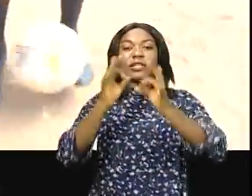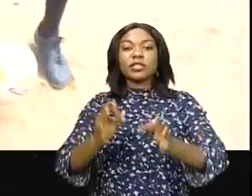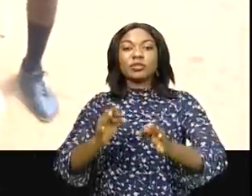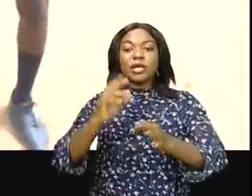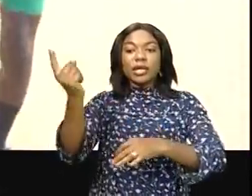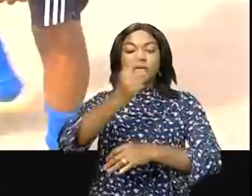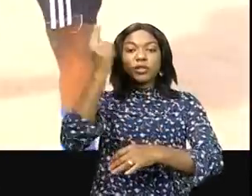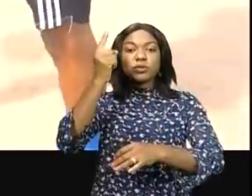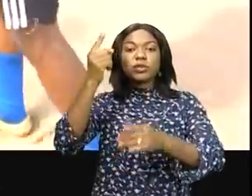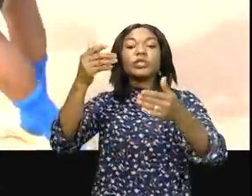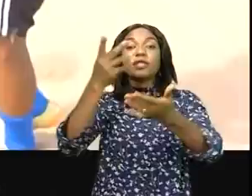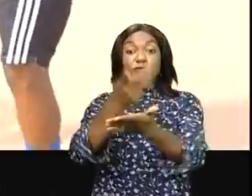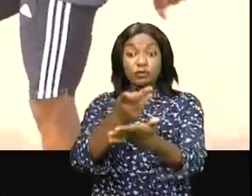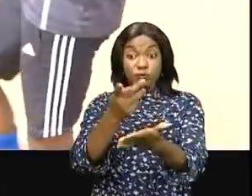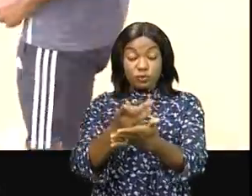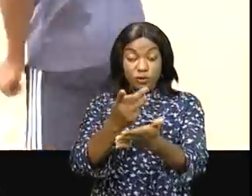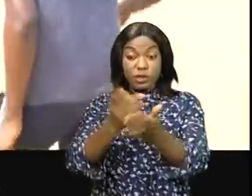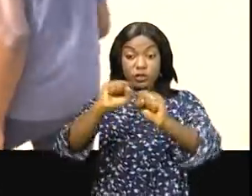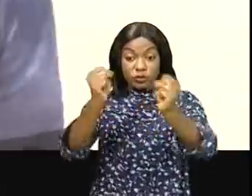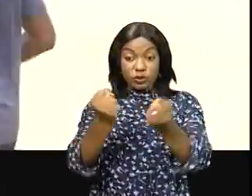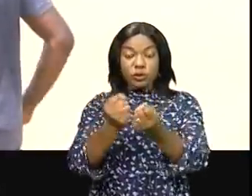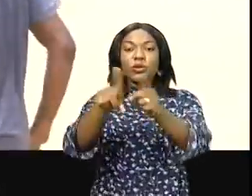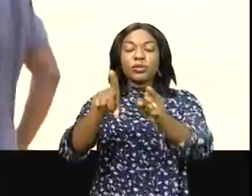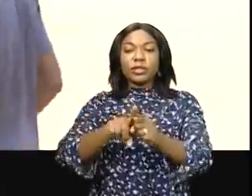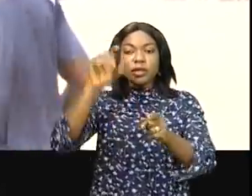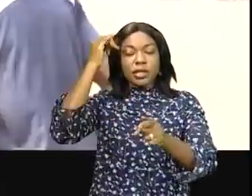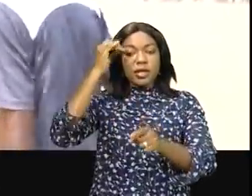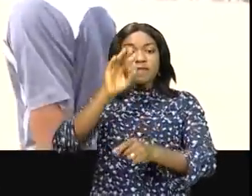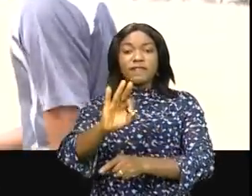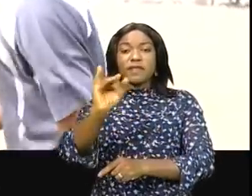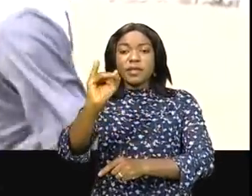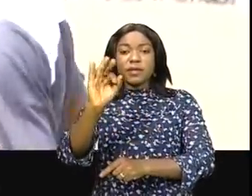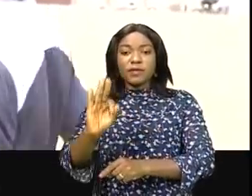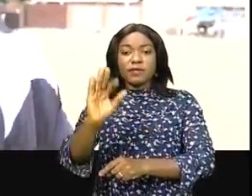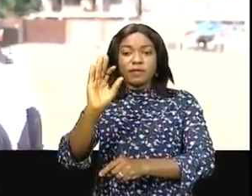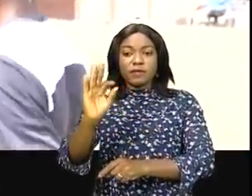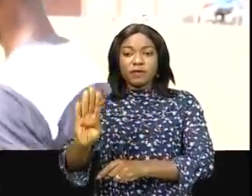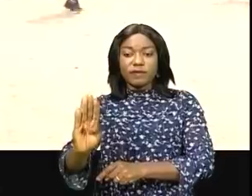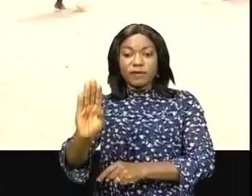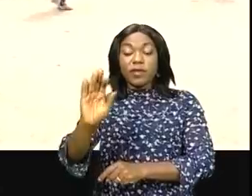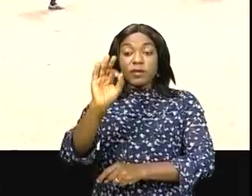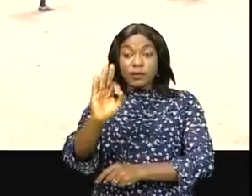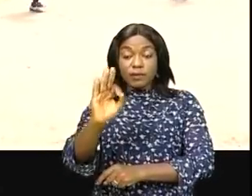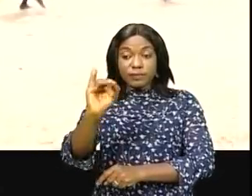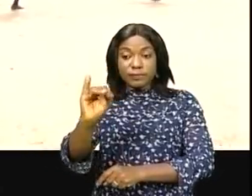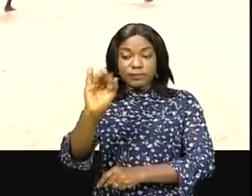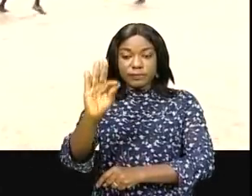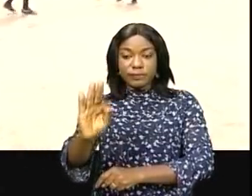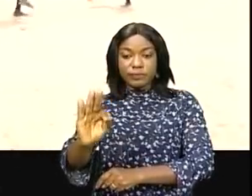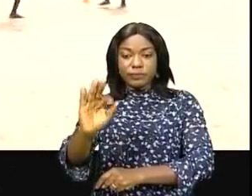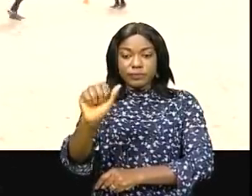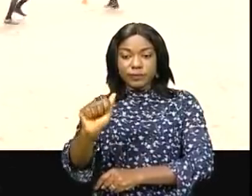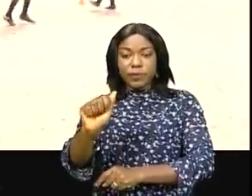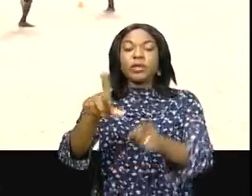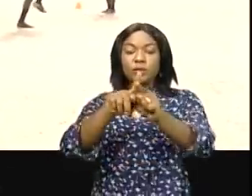de football-association. Pour concrétiser sa pensée, la FIFA a mis en place un programme de championnat scolaire pour stimuler auprès de jeunes